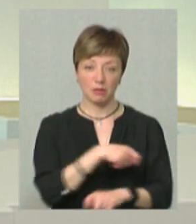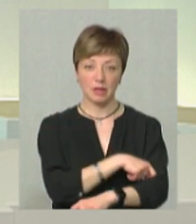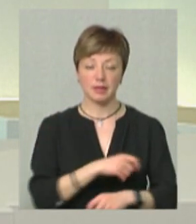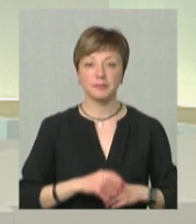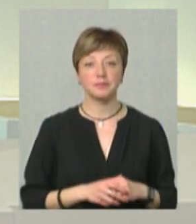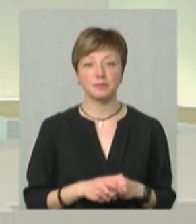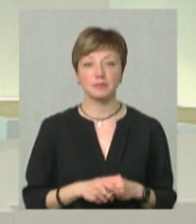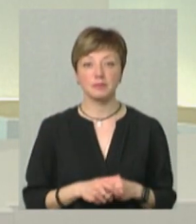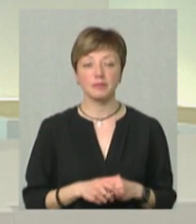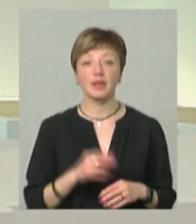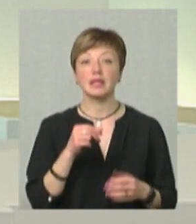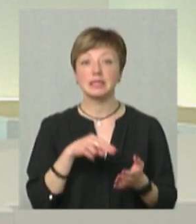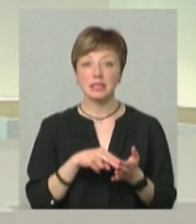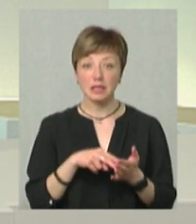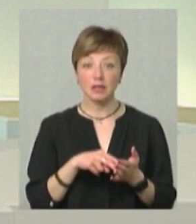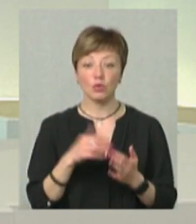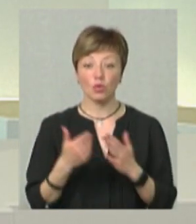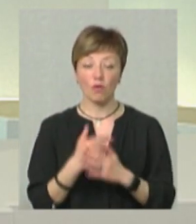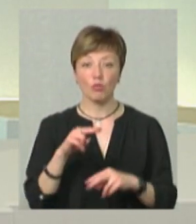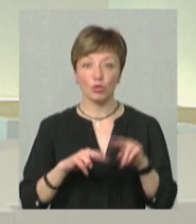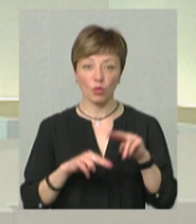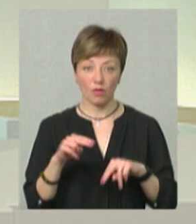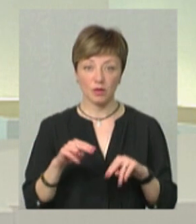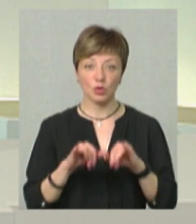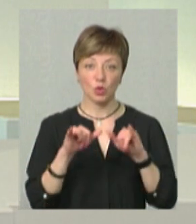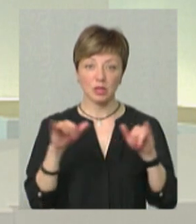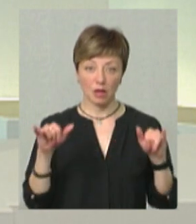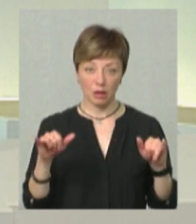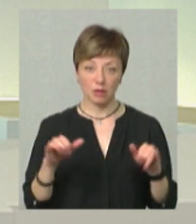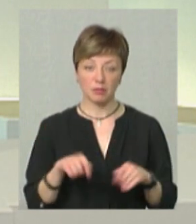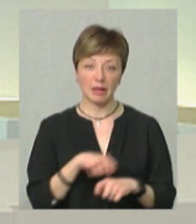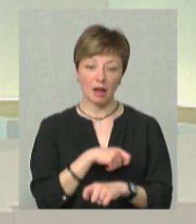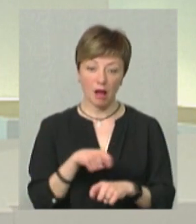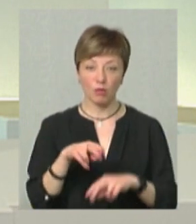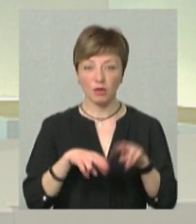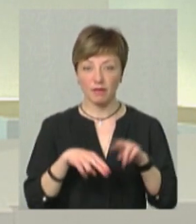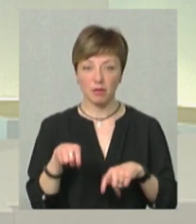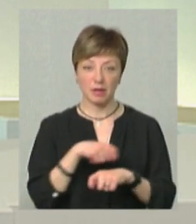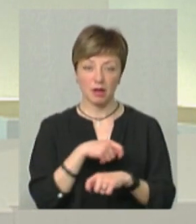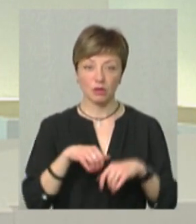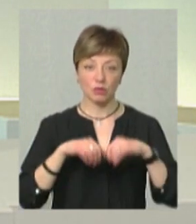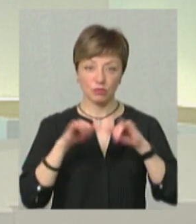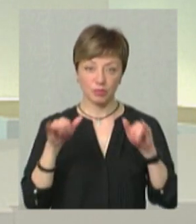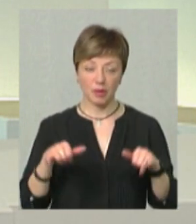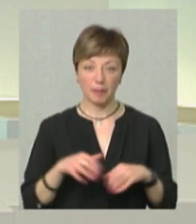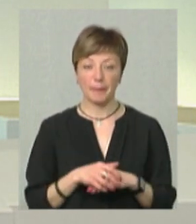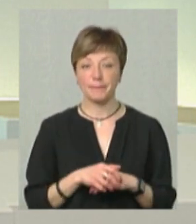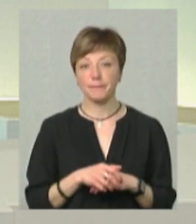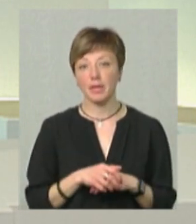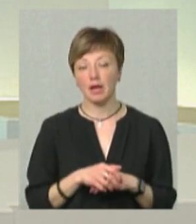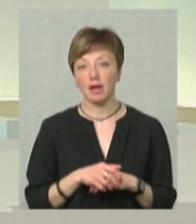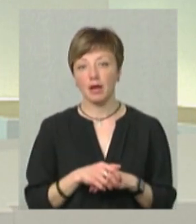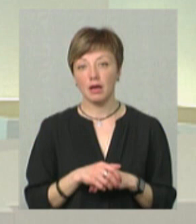квадратний метр. І ціни у новобудовах зростає, так як матеріали, і будівельні матеріали ростуть у гривнях.